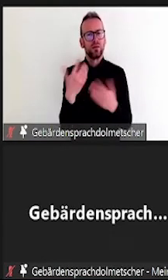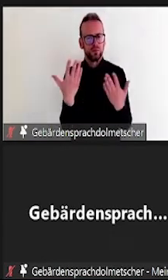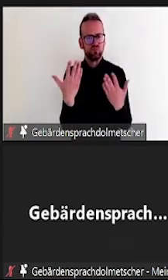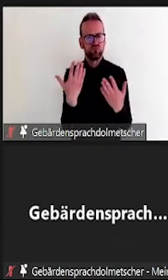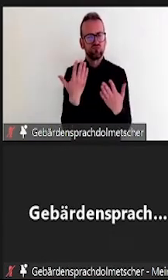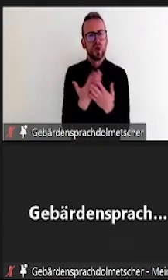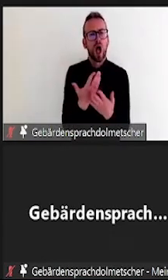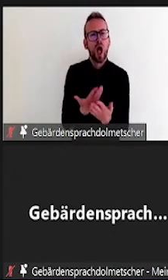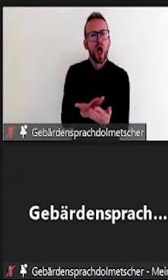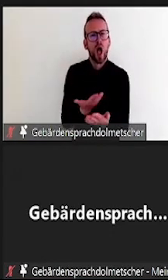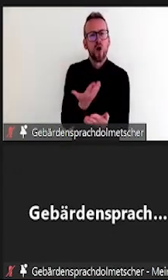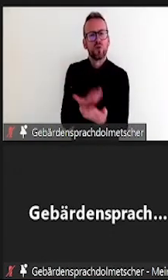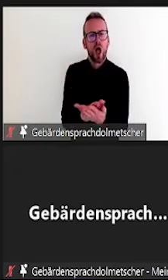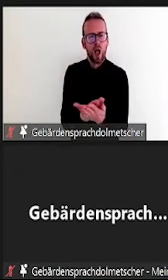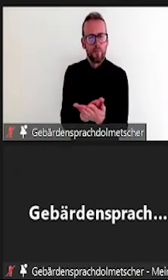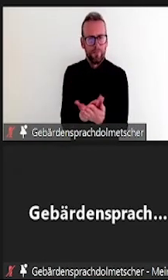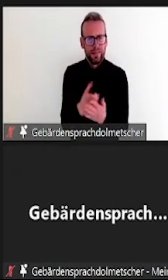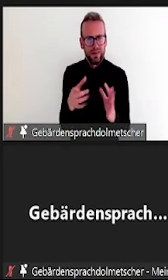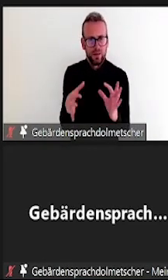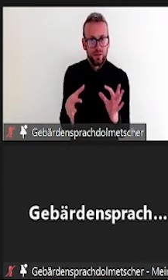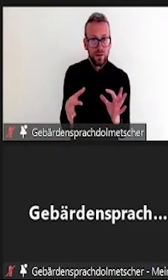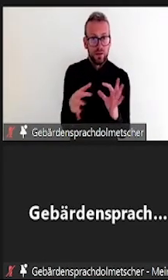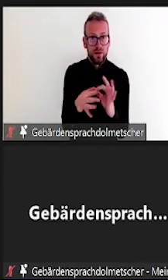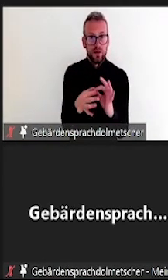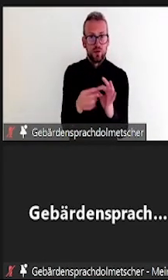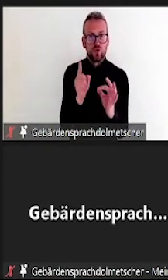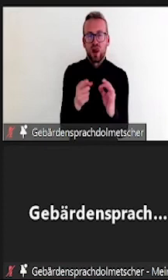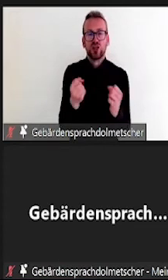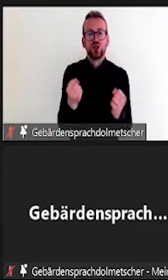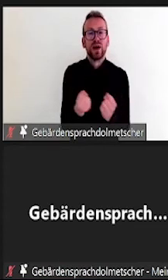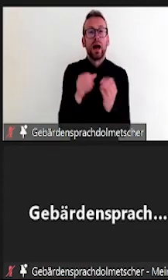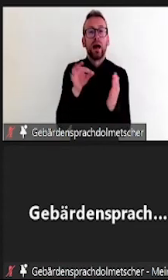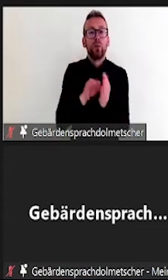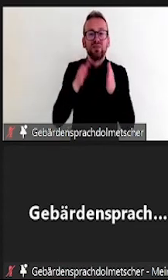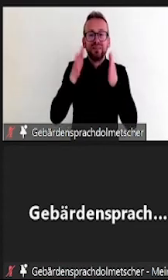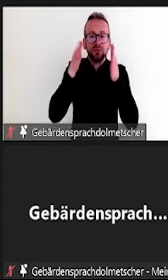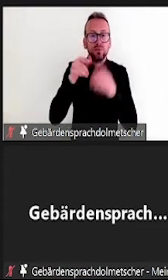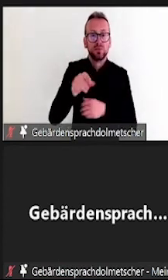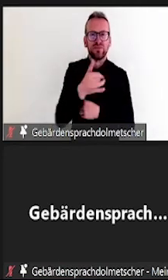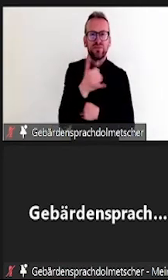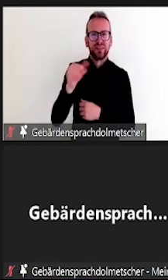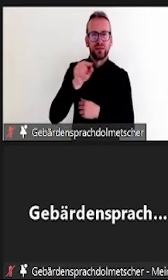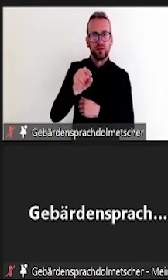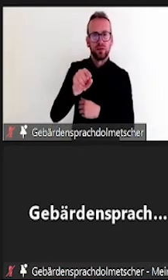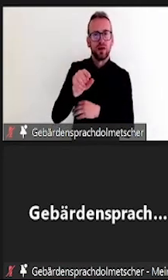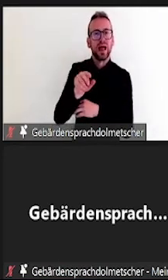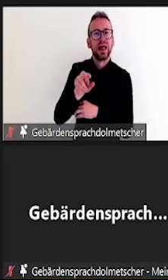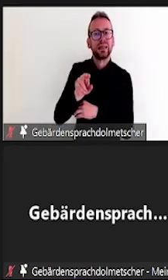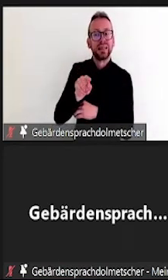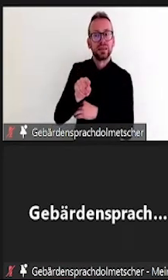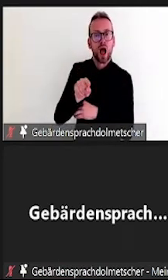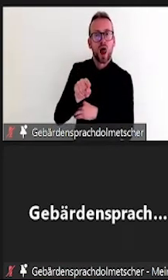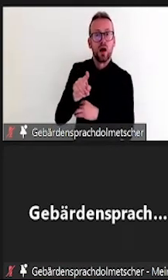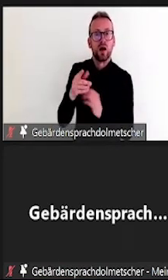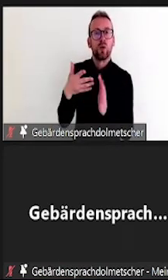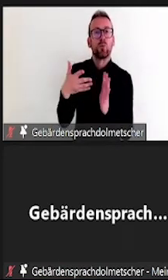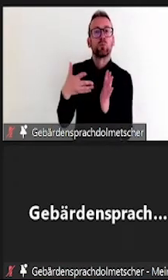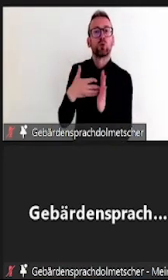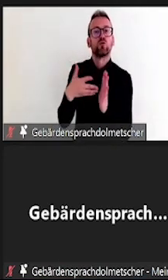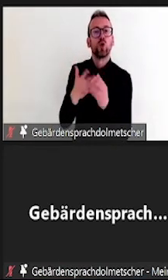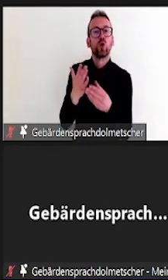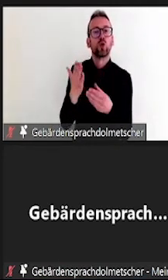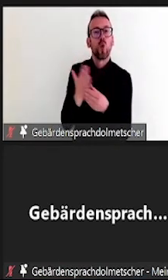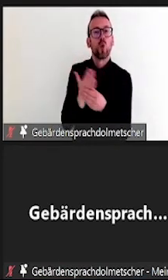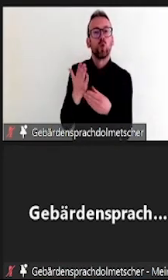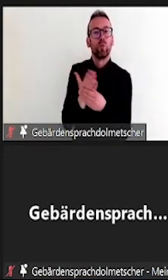Wir, das sind Maike Gattermann-Kasper und ich, Susanne Peschke, aus der Stabstelle Koordination der